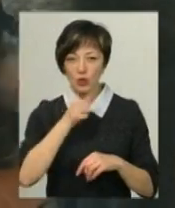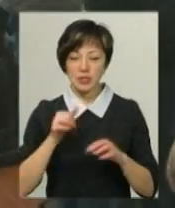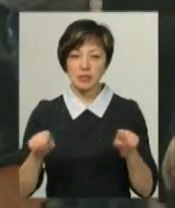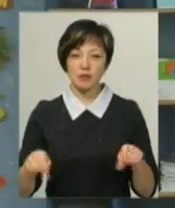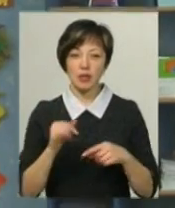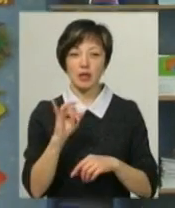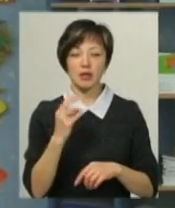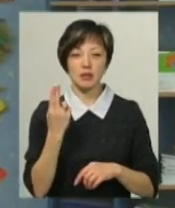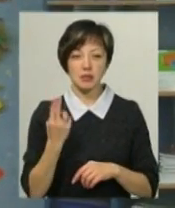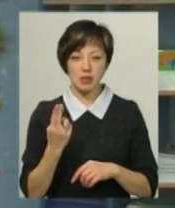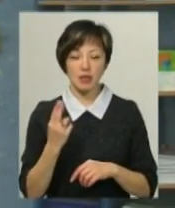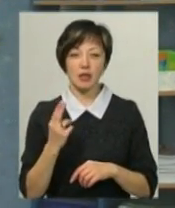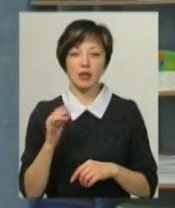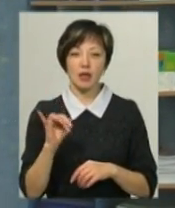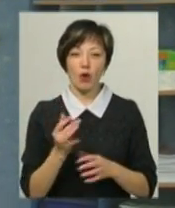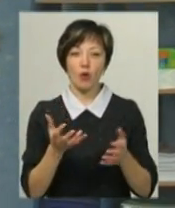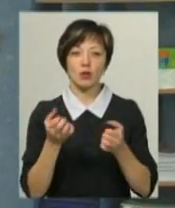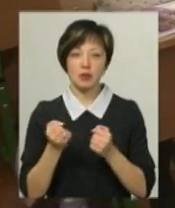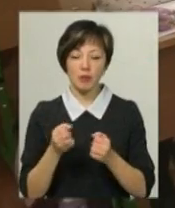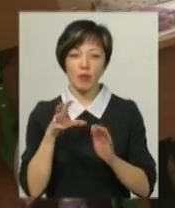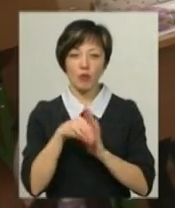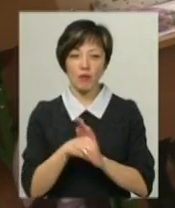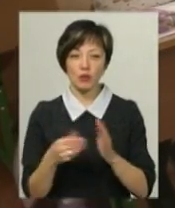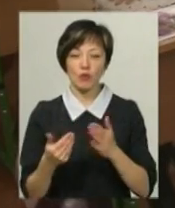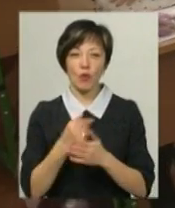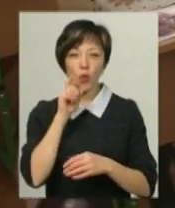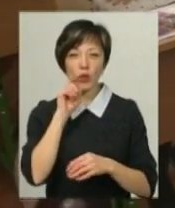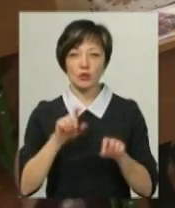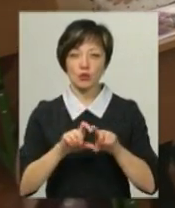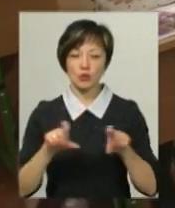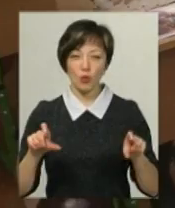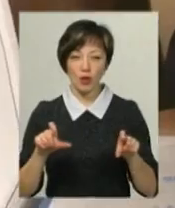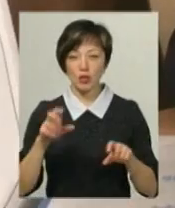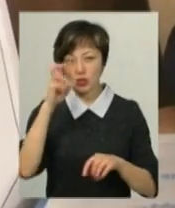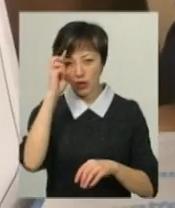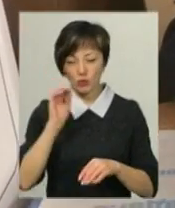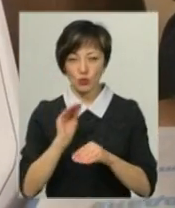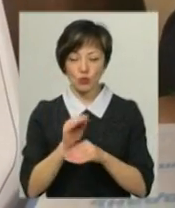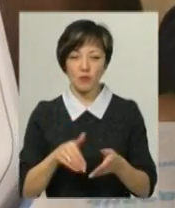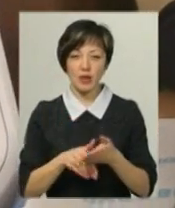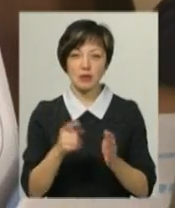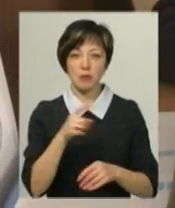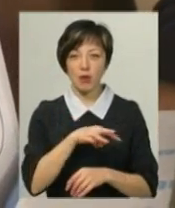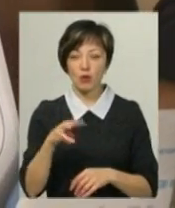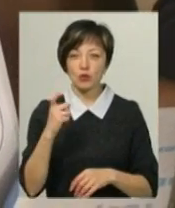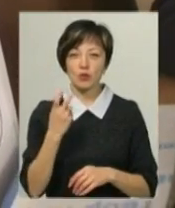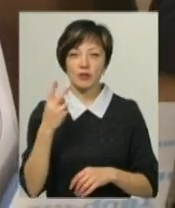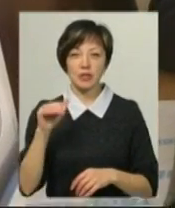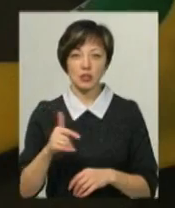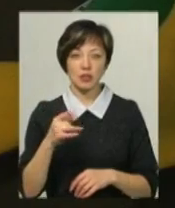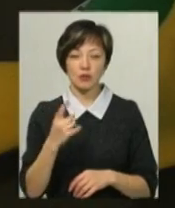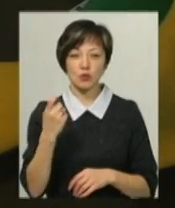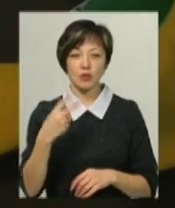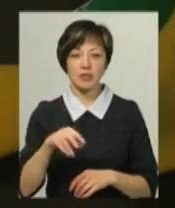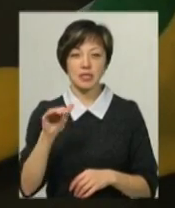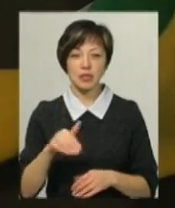створили інклюзивно-ресурсний центр, а й отримали на впровадження нової української школи в ОТГ державну субвенцію – мільйон 102 тисячі гривень та 120